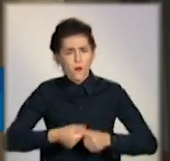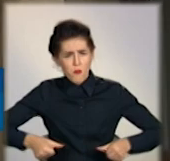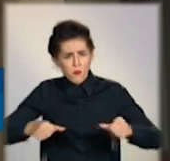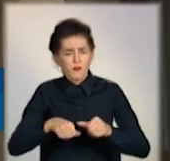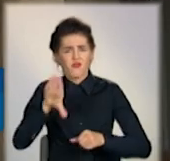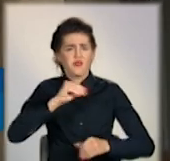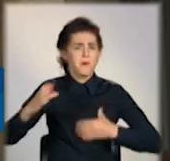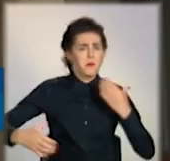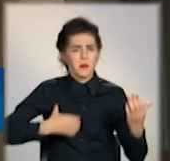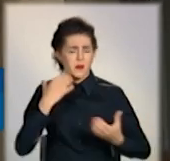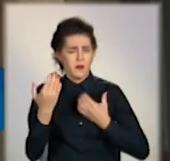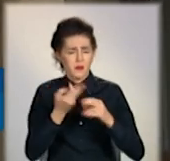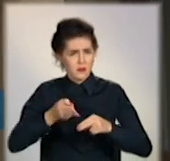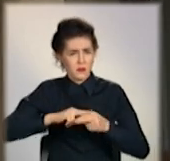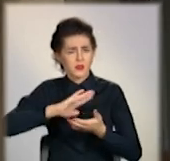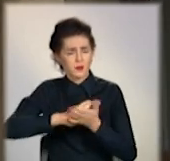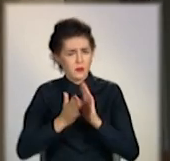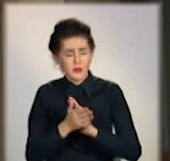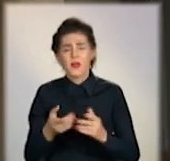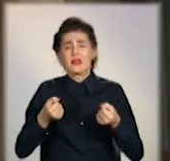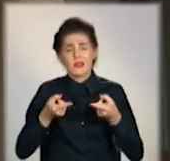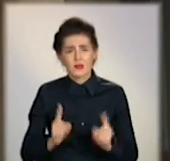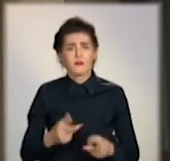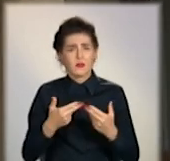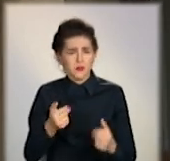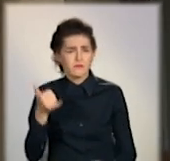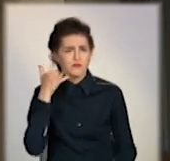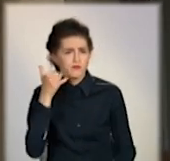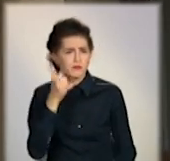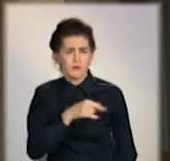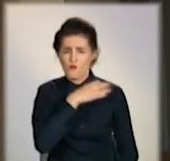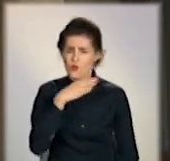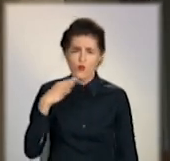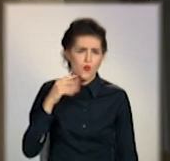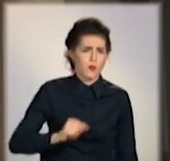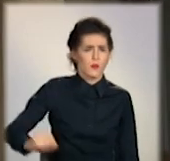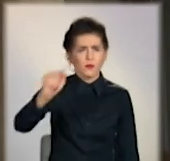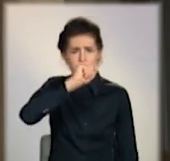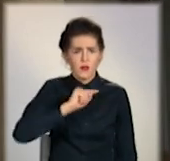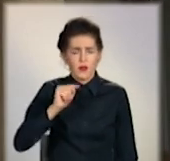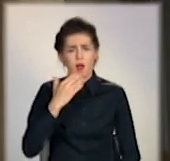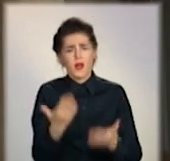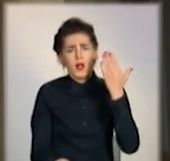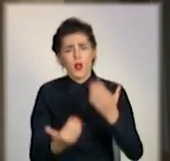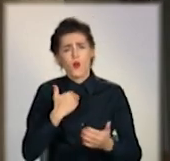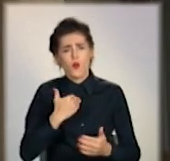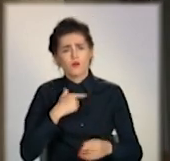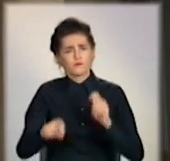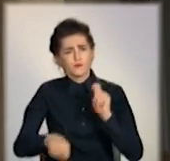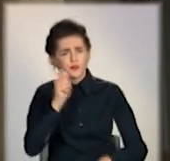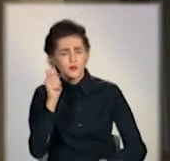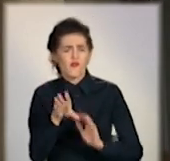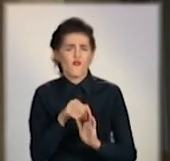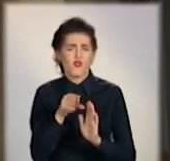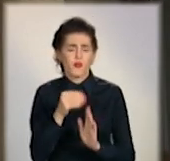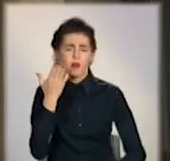цю ситуацією. Тобто, дійсно, обзванують людей і таким вибором то ли хотят сорвати вибори, то ли